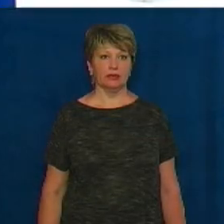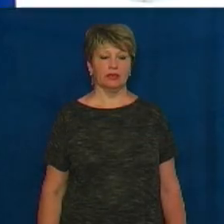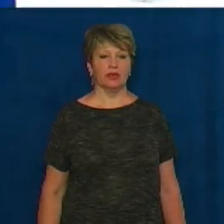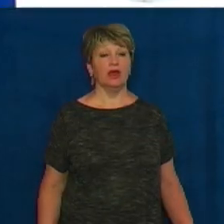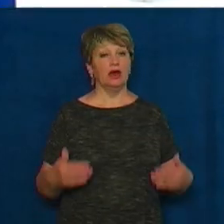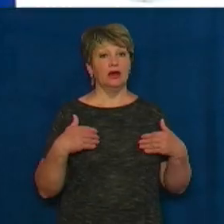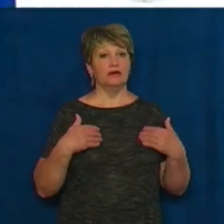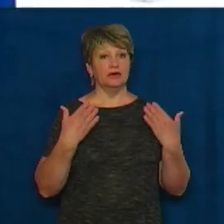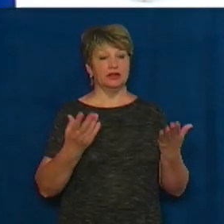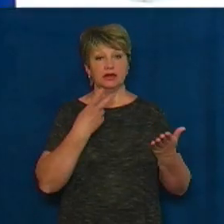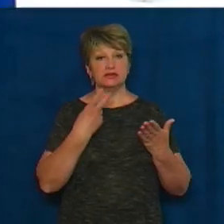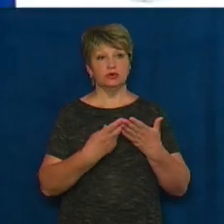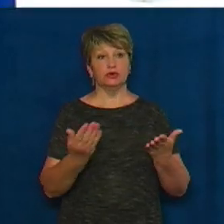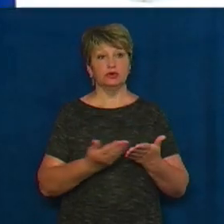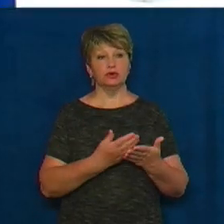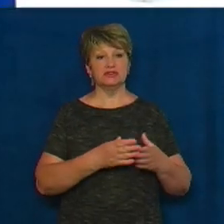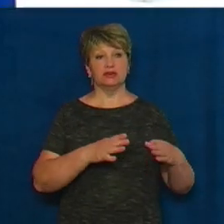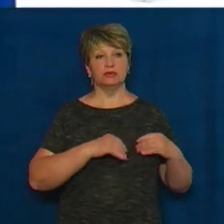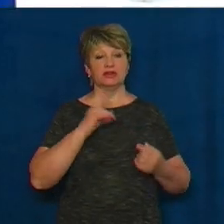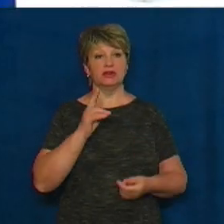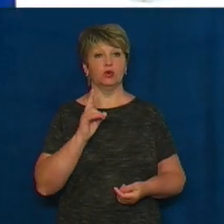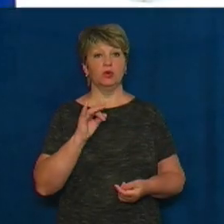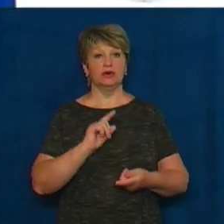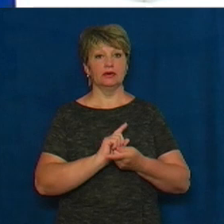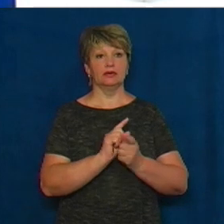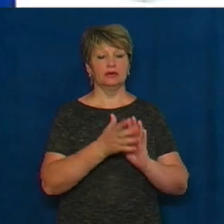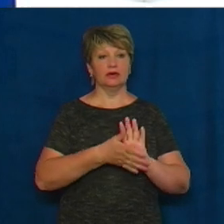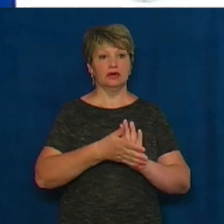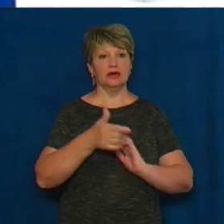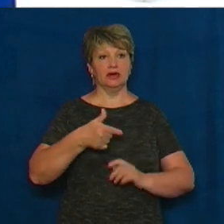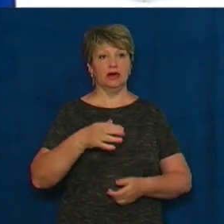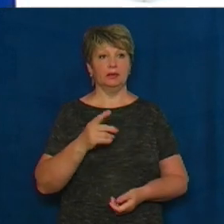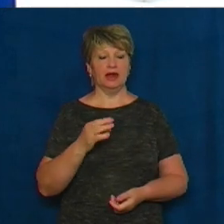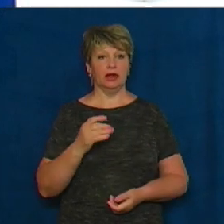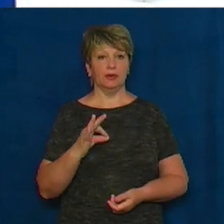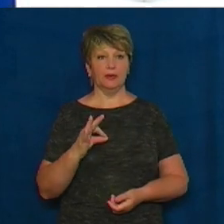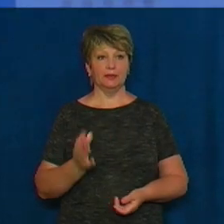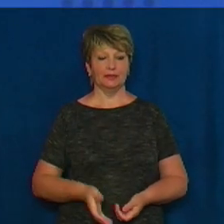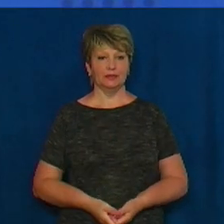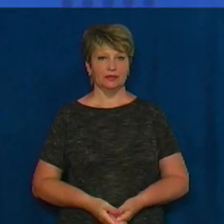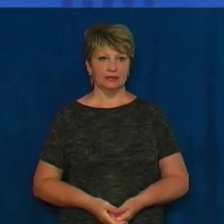Вітаю, ви дивитесь новини у студії Наталія Кулик. Переклад мови жестів Галина Абраменко.